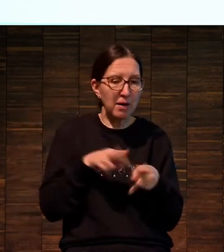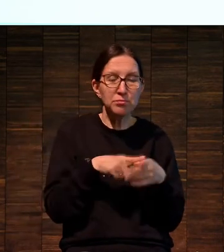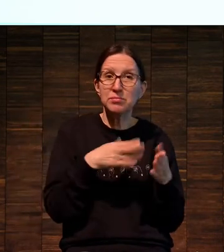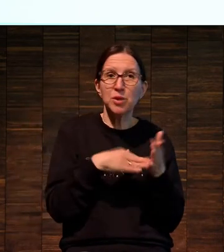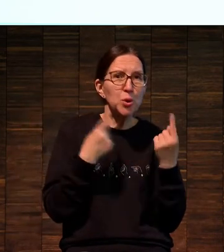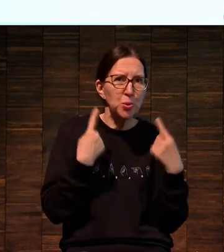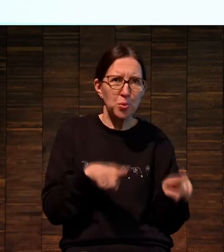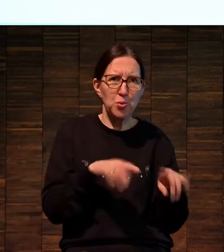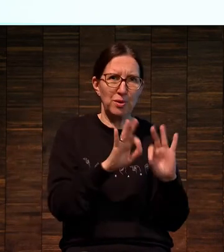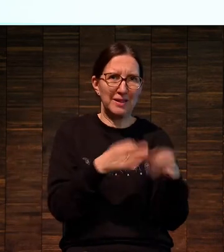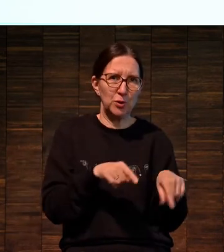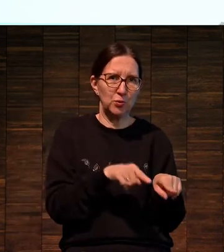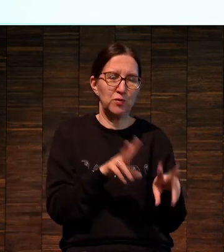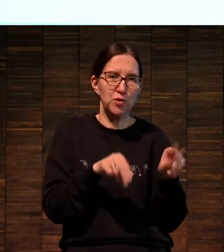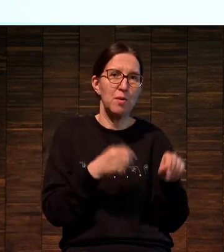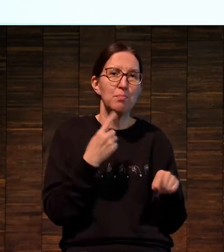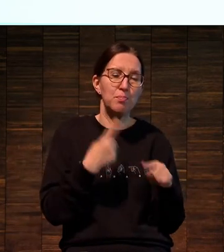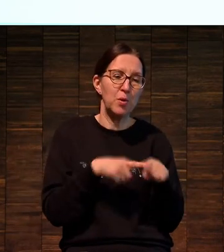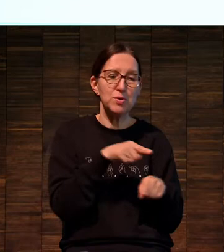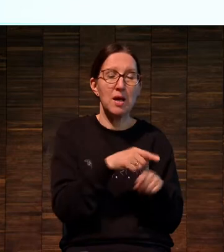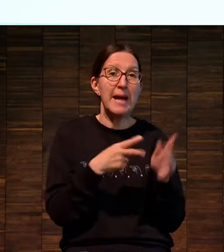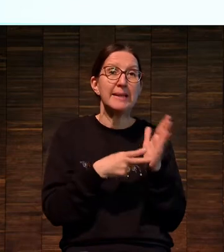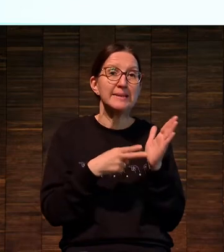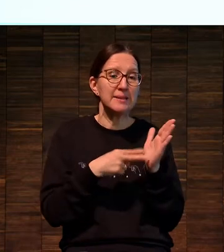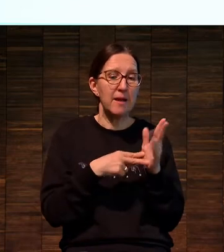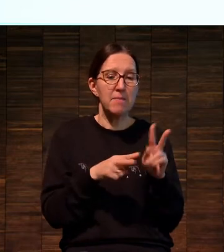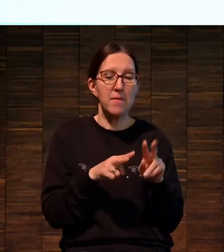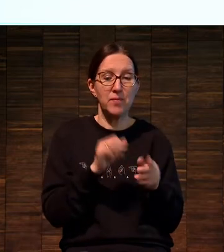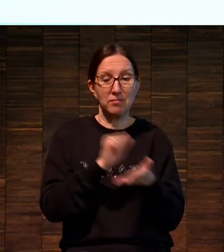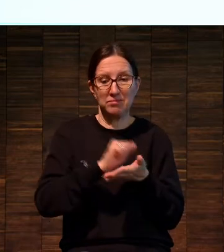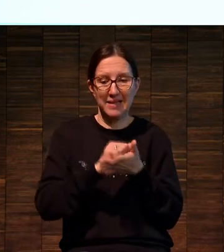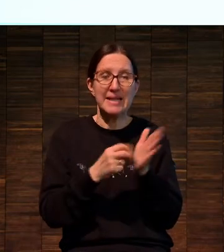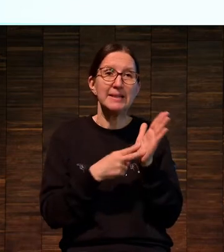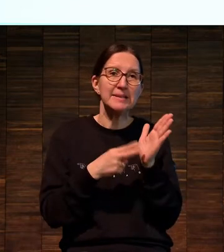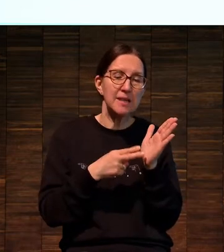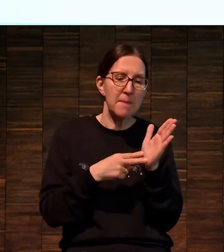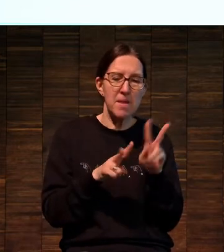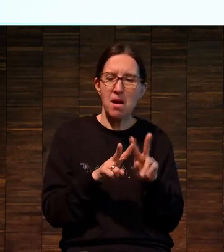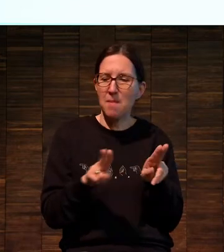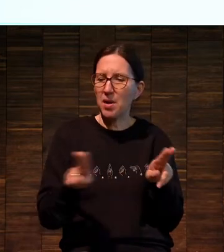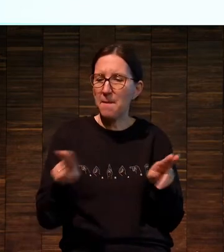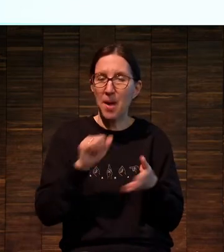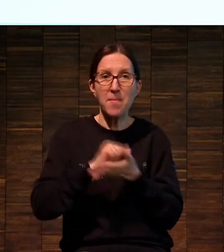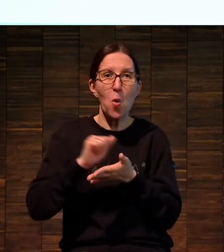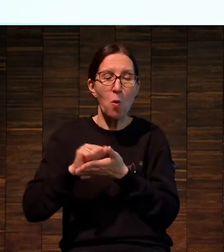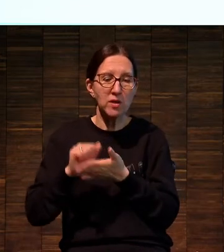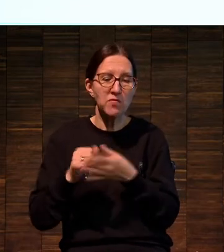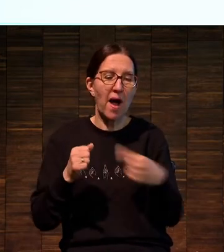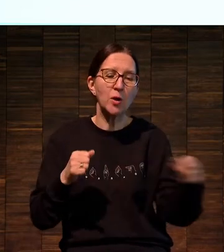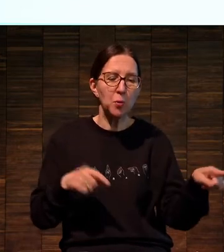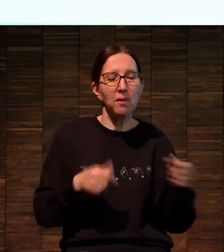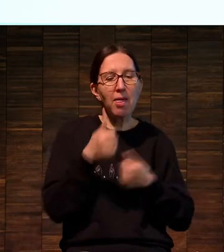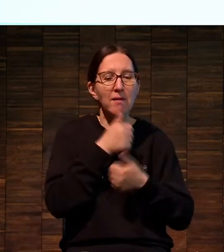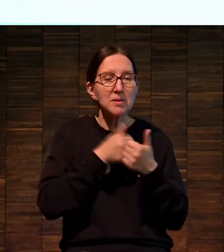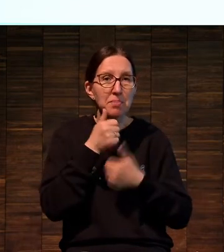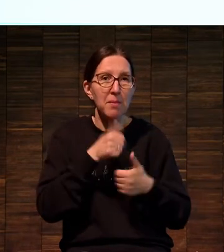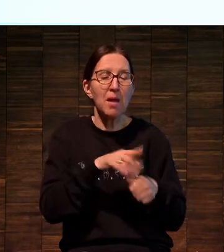7 одинаковых оттисков, а все остальное — какие-то эксперименты, которые, собственно, интересно делать.